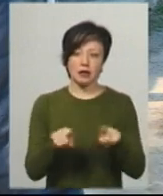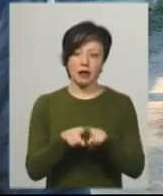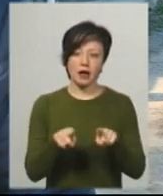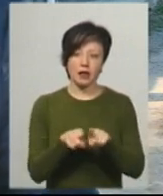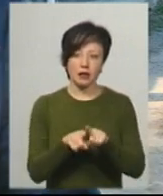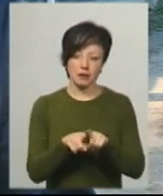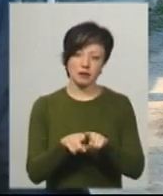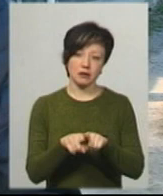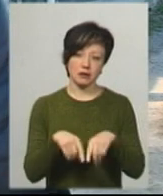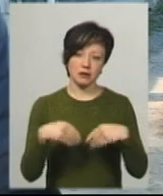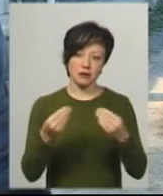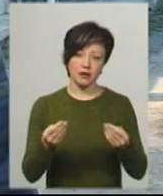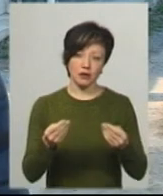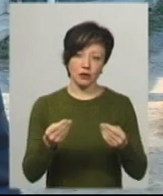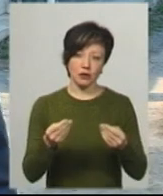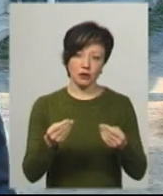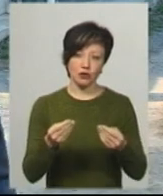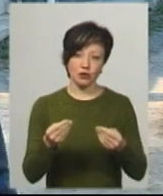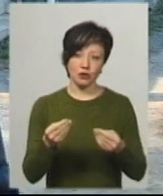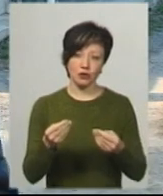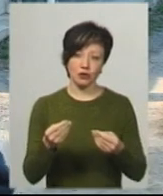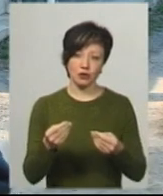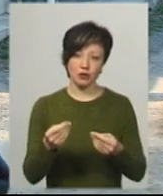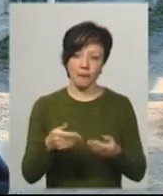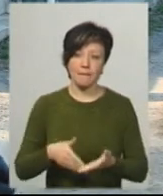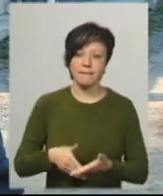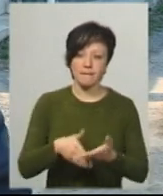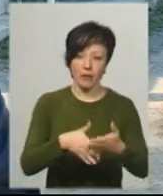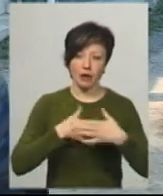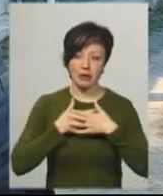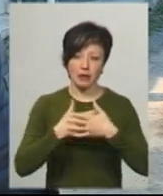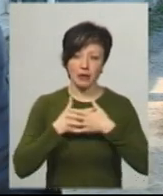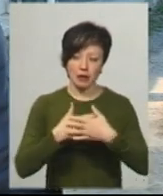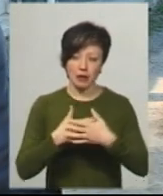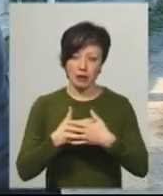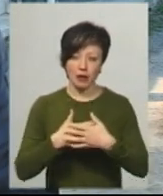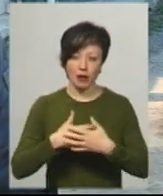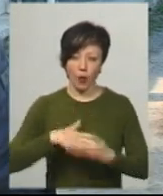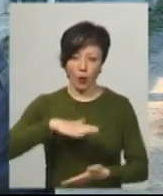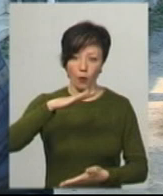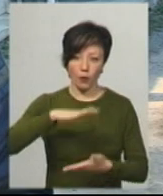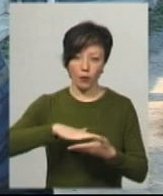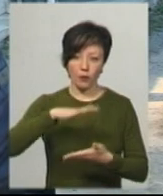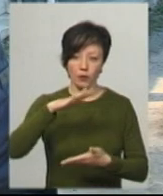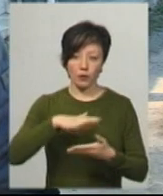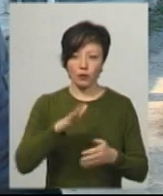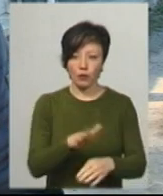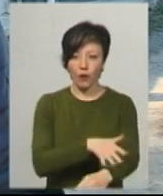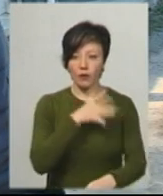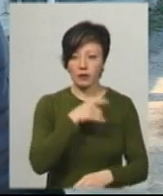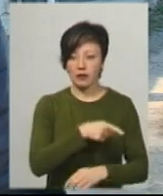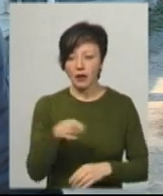які можуть надавати штучну інтелець, легень, проводити довгий термін.